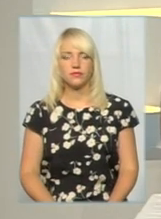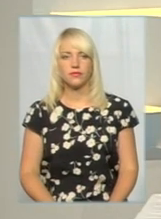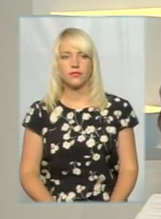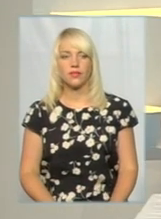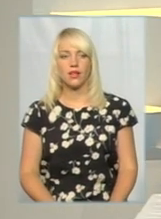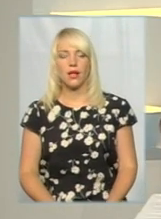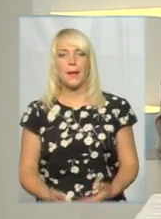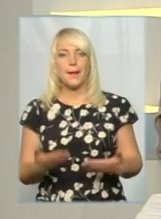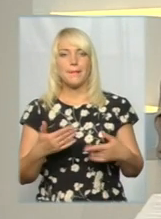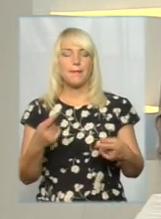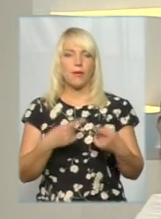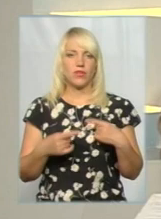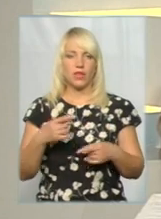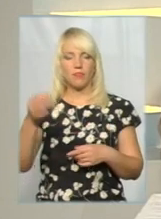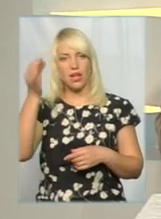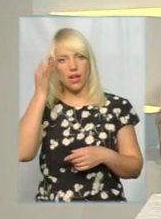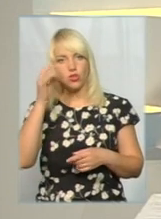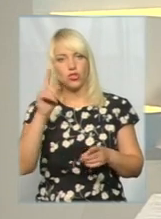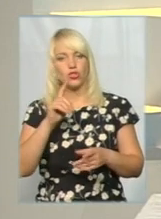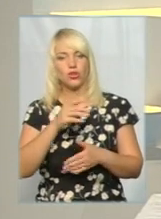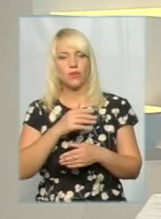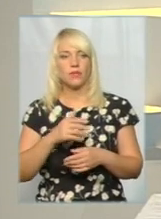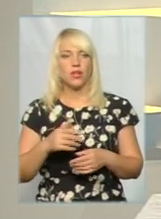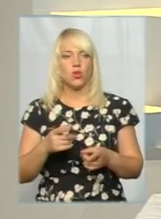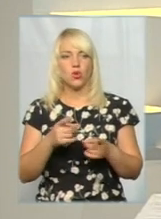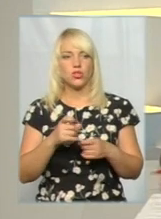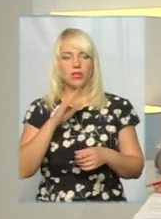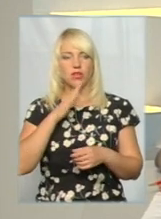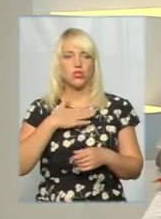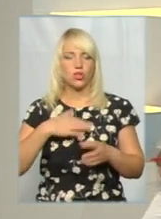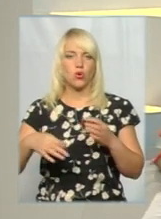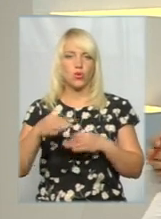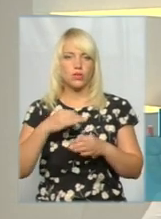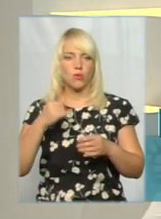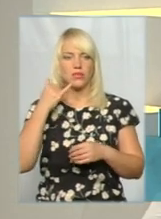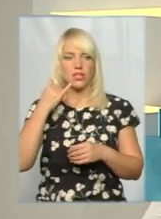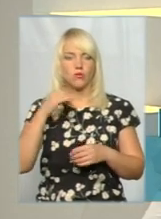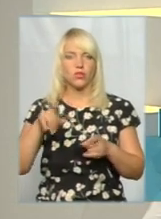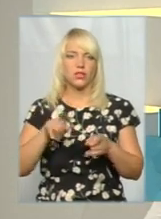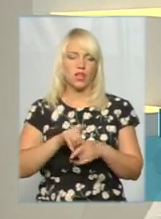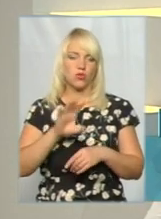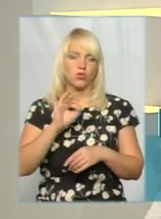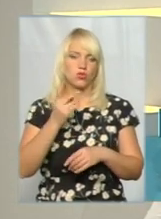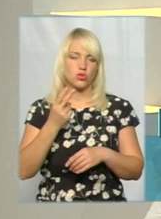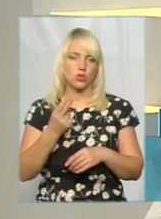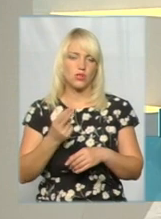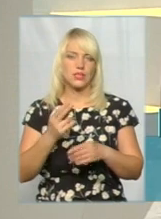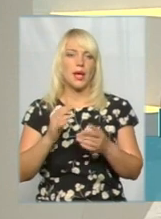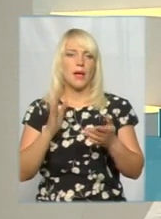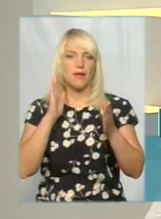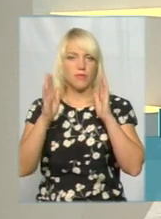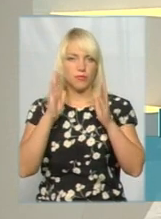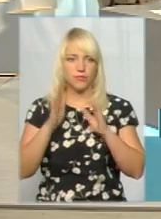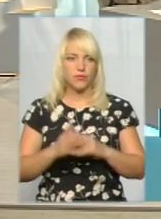Отже, ми повертаємося, нагадуємо глядачам, щоб долучалися до розмови телефонами, а також у соцмережі Фейсбук. Пане